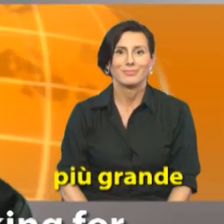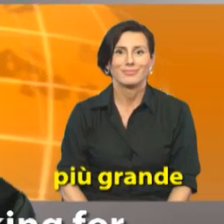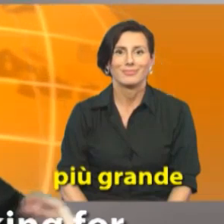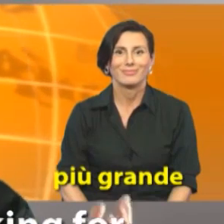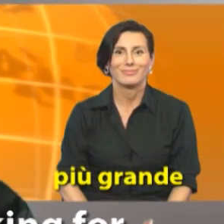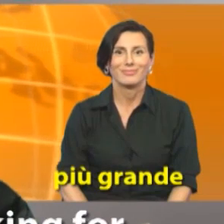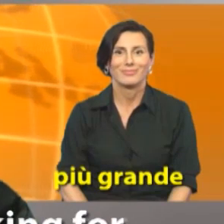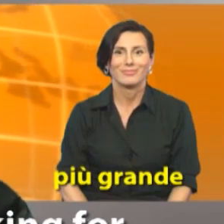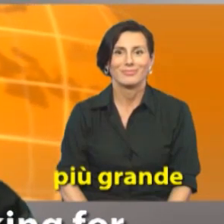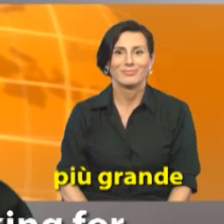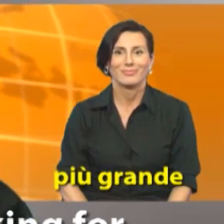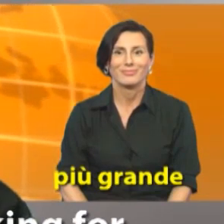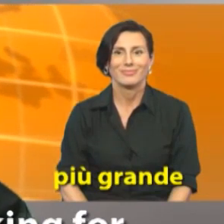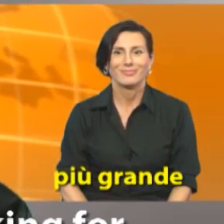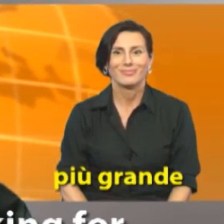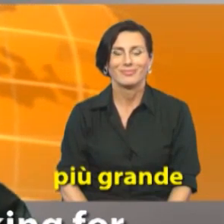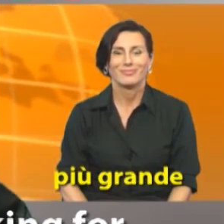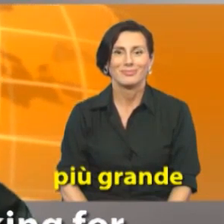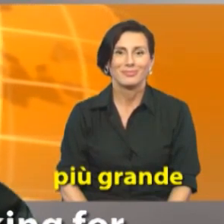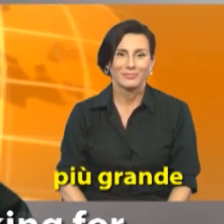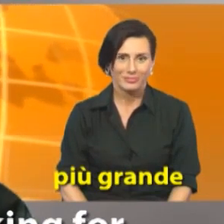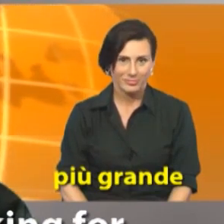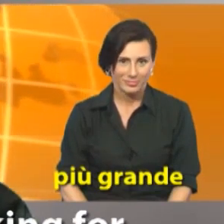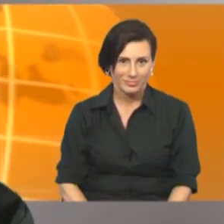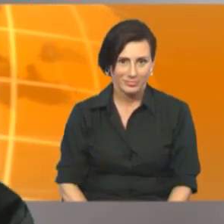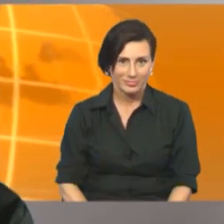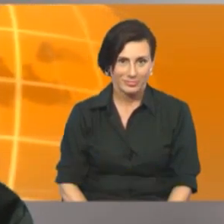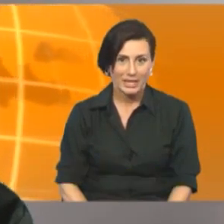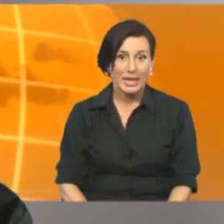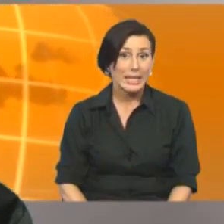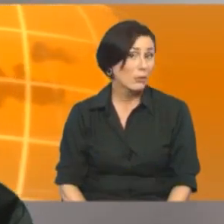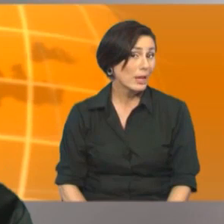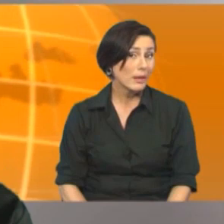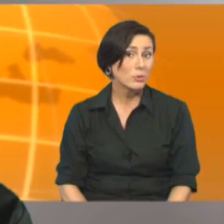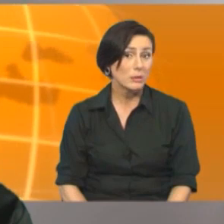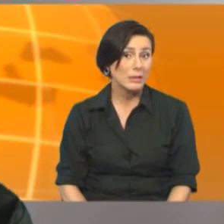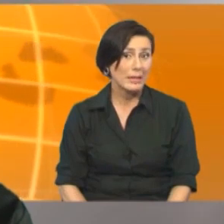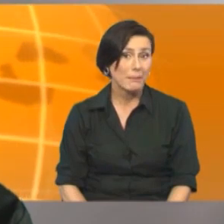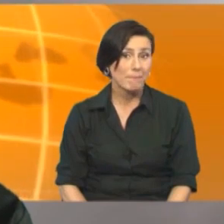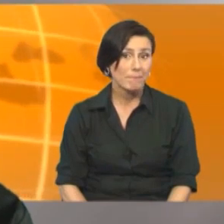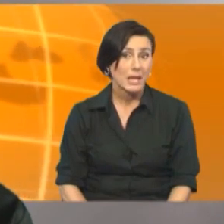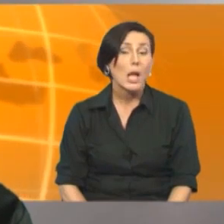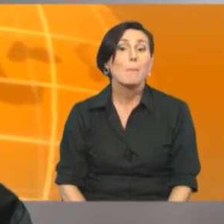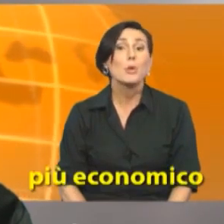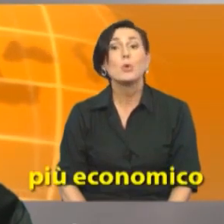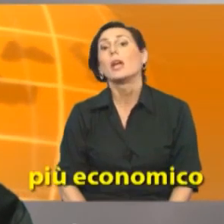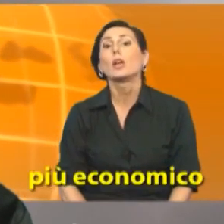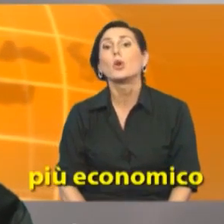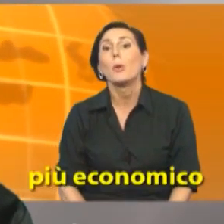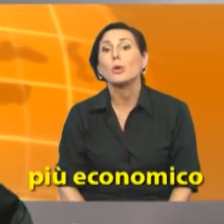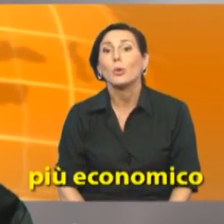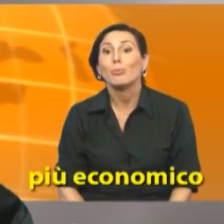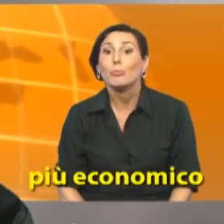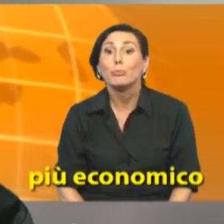for something larger I'm looking for something larger ed ecco un'altra possibilità più